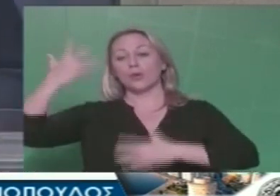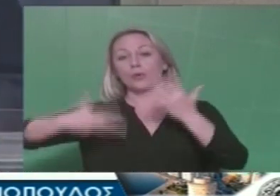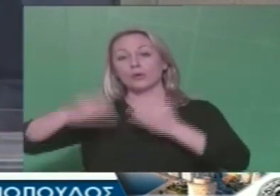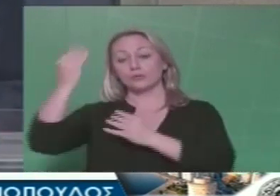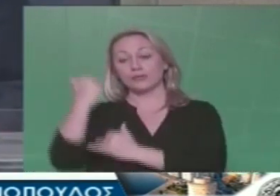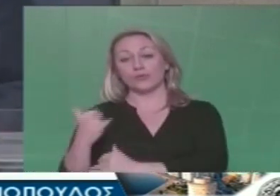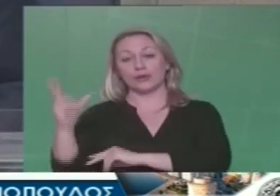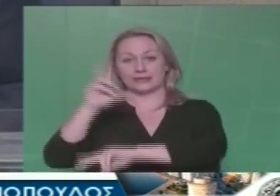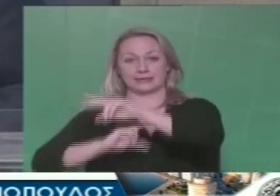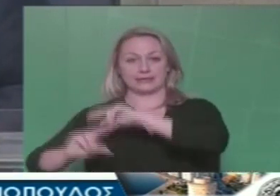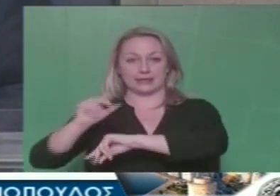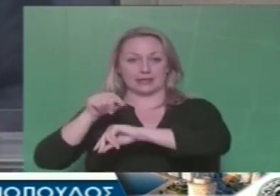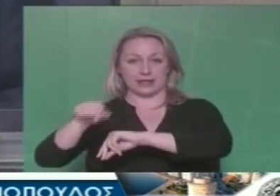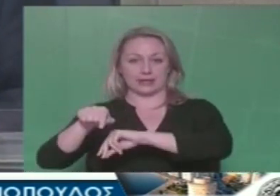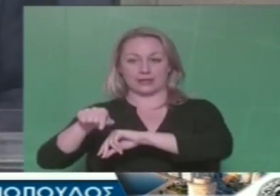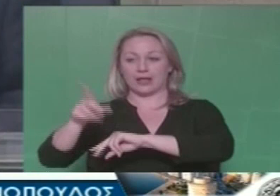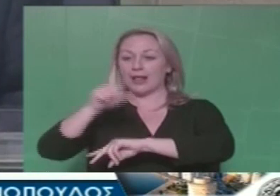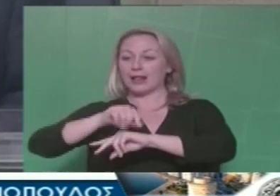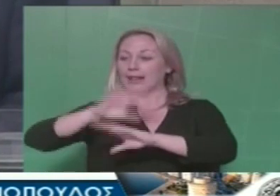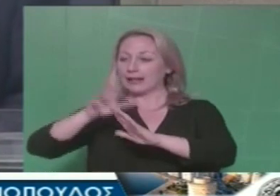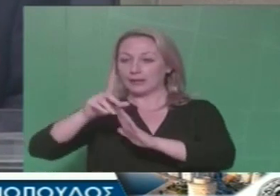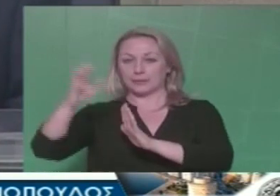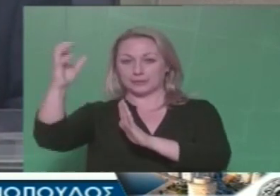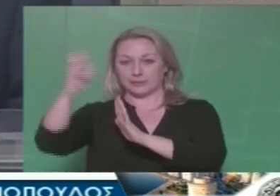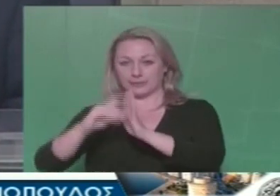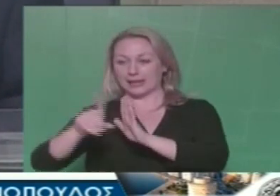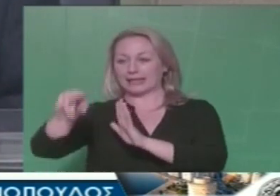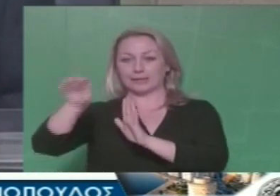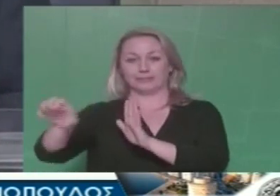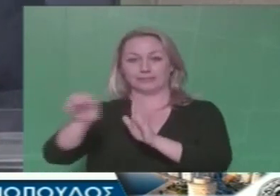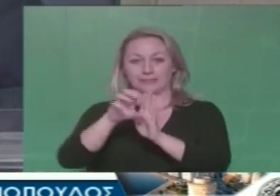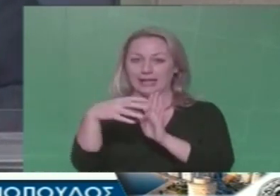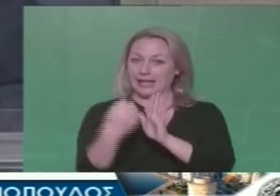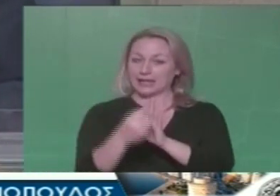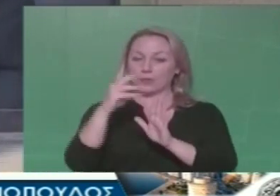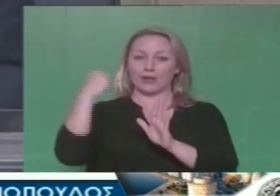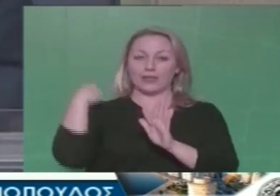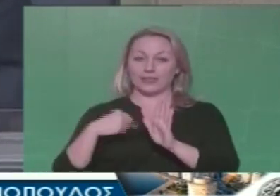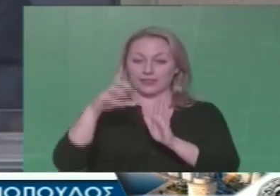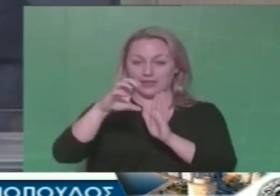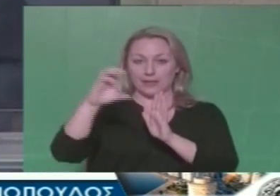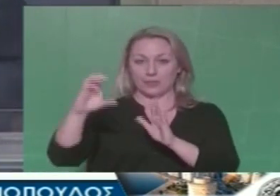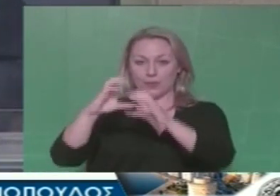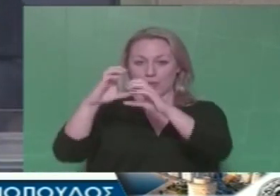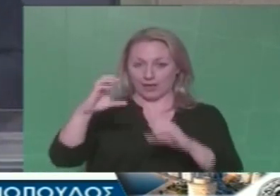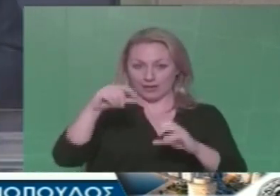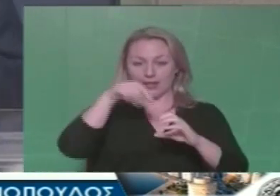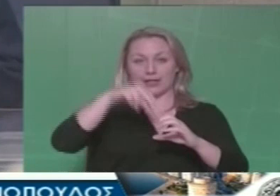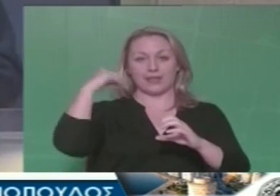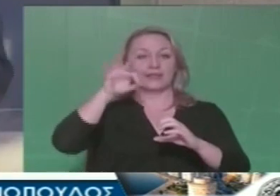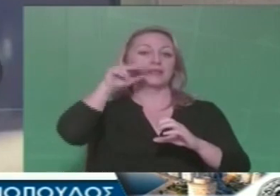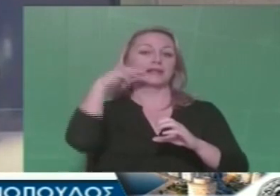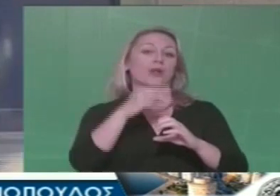που μέρος του κρατικού προϋπολογισμού είναι και ο προϋπολογισμός των Δήμων, βέβαια και της Θεσσαλονίκης. Όχι μόνο όσον αφορά τη